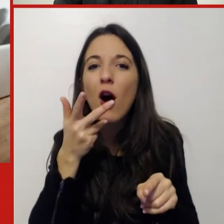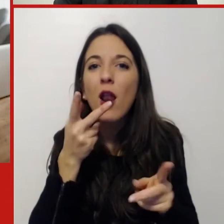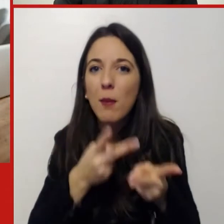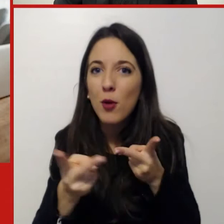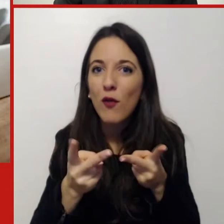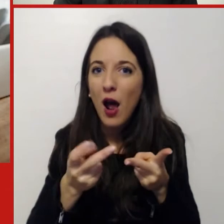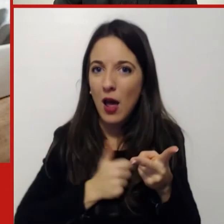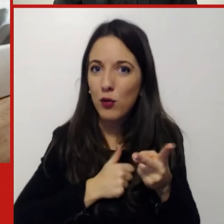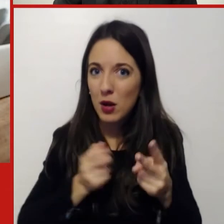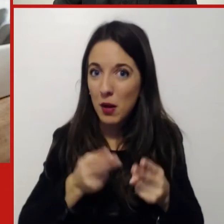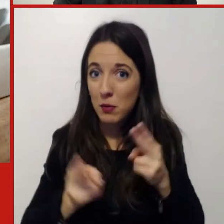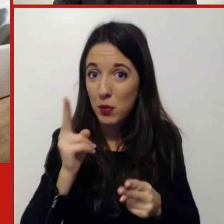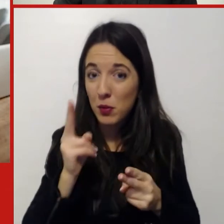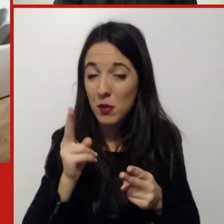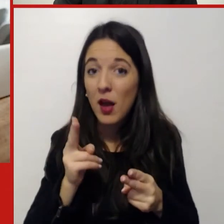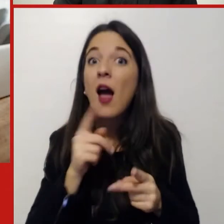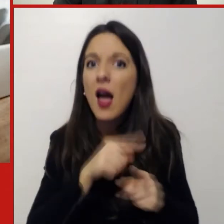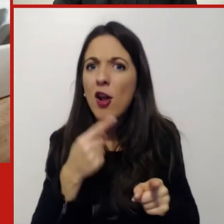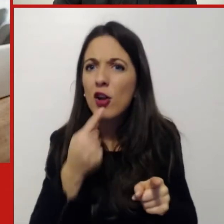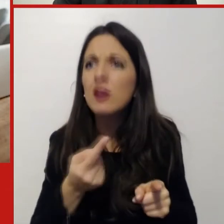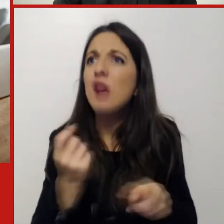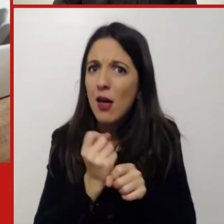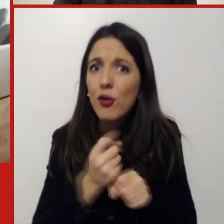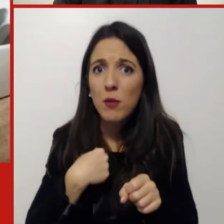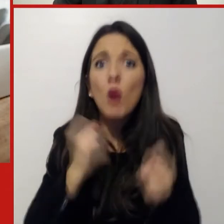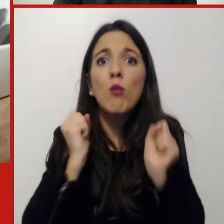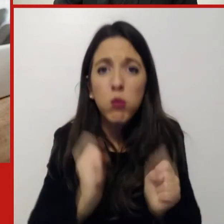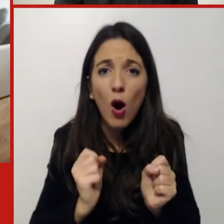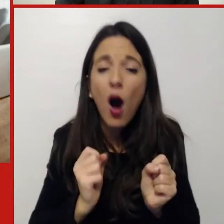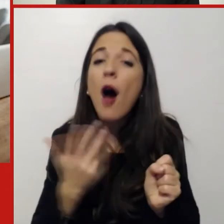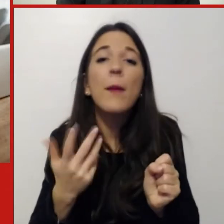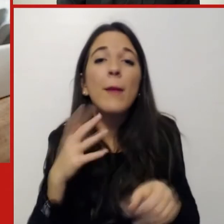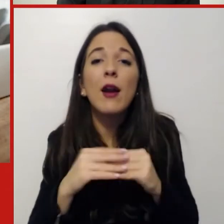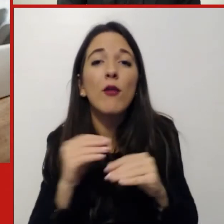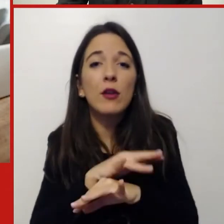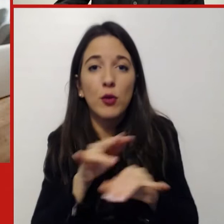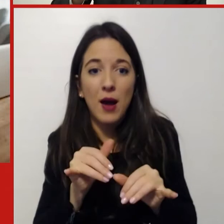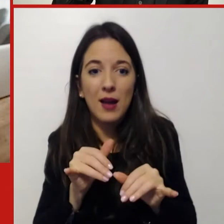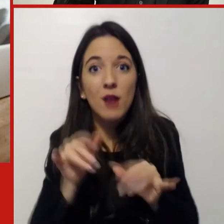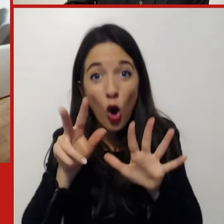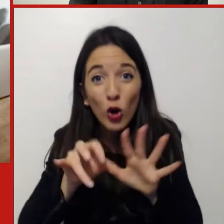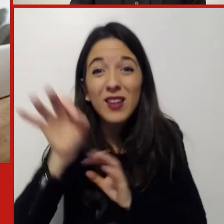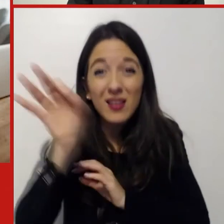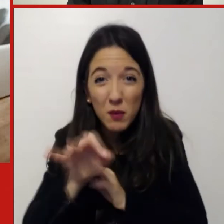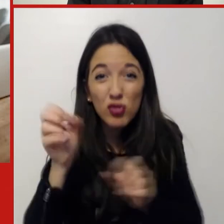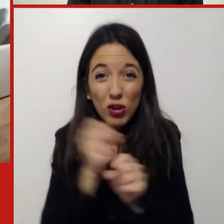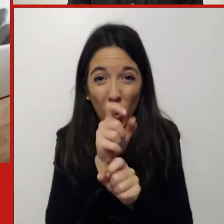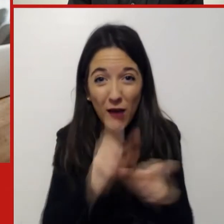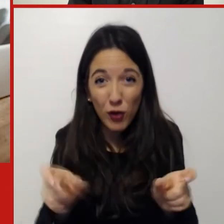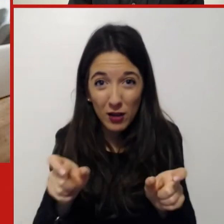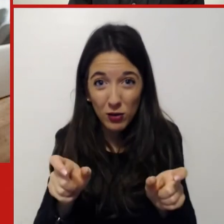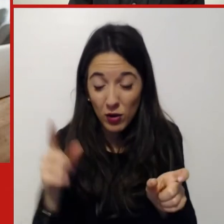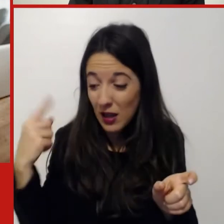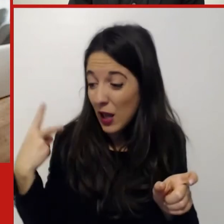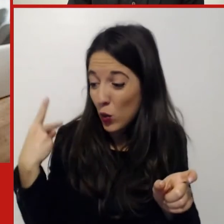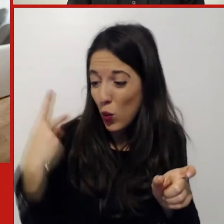consentirebbero. Vedete, addirittura questo vale per l'80% dei lavoratori che non hanno potuto sperimentare